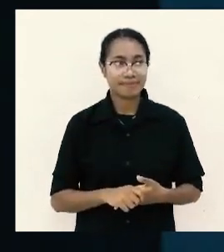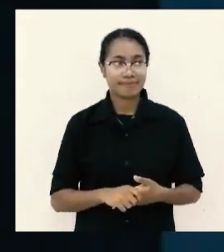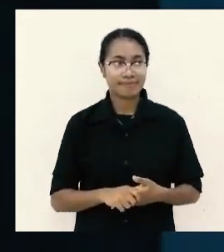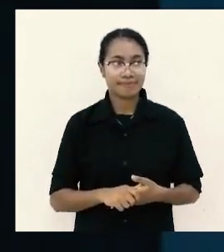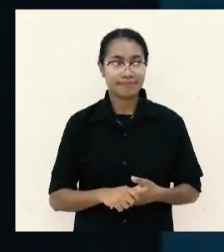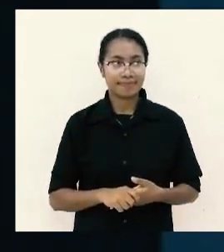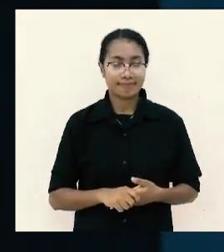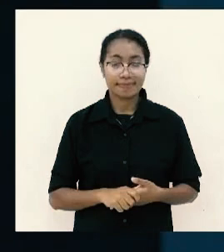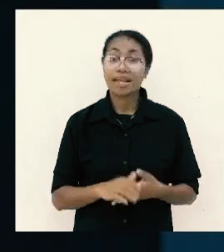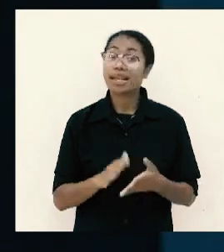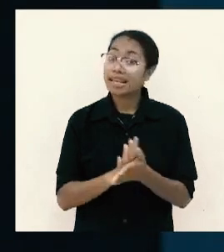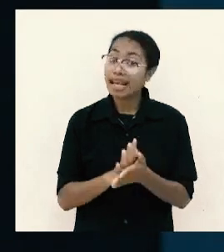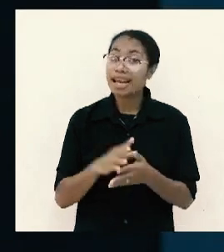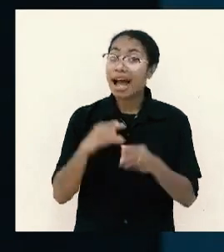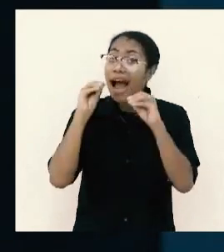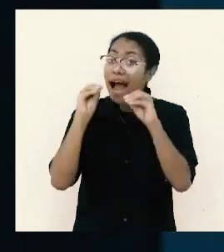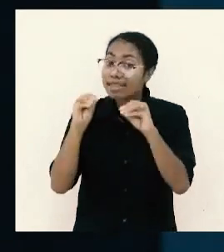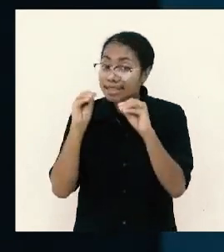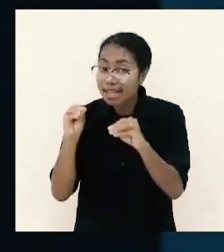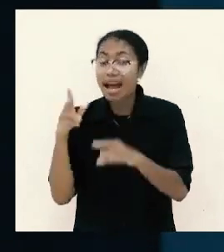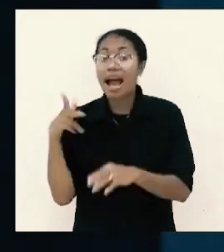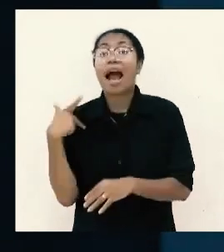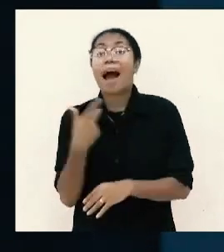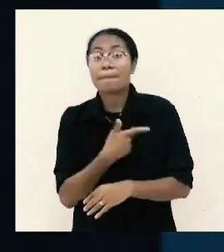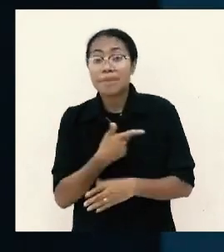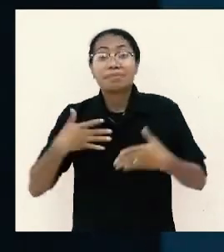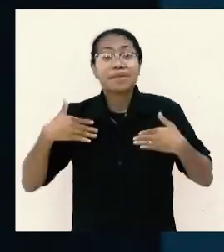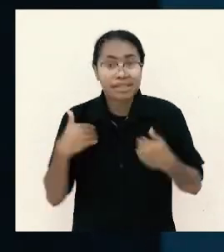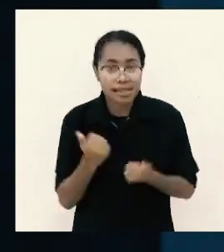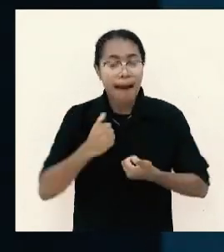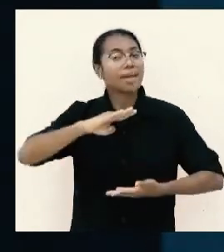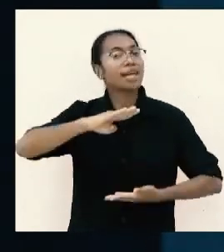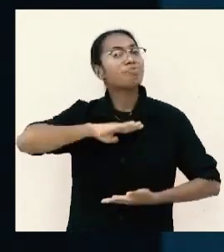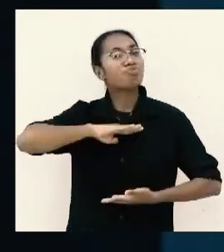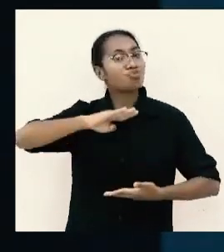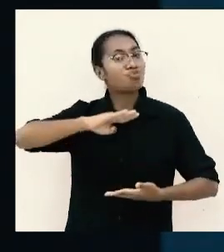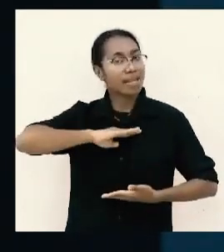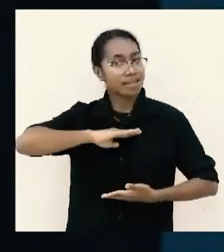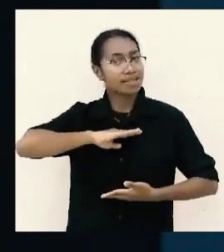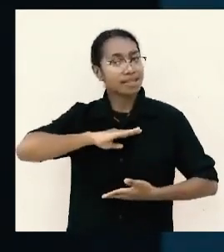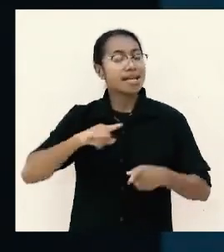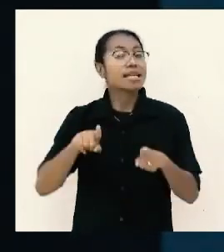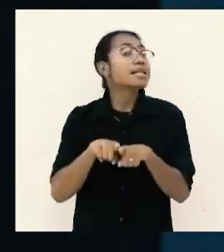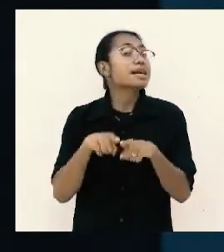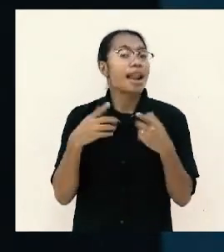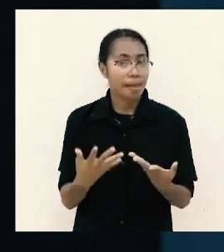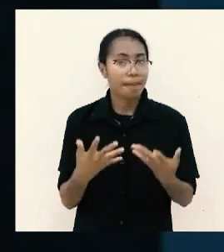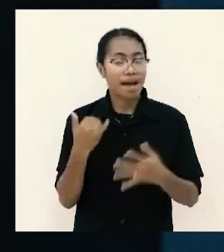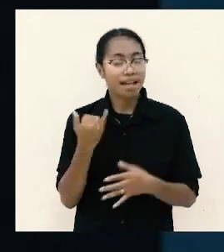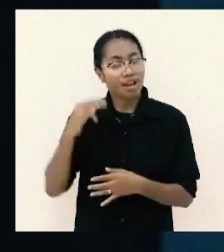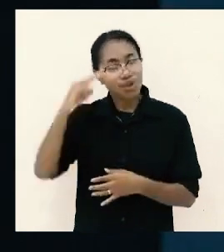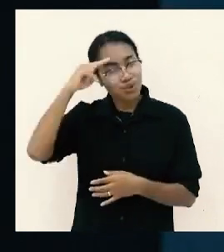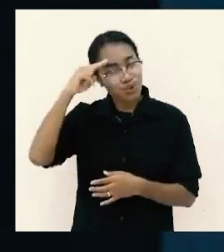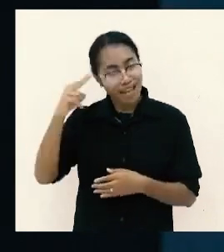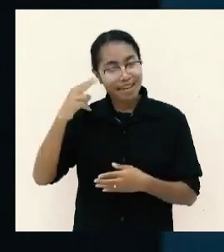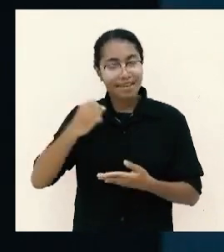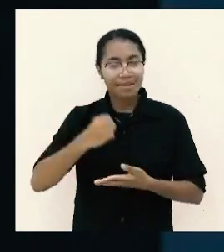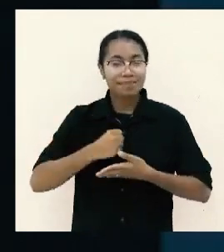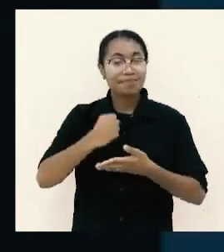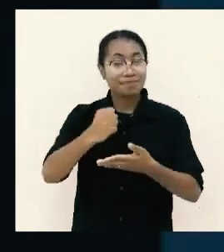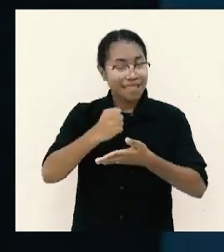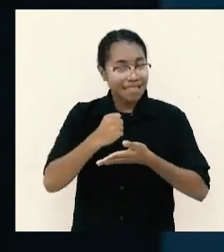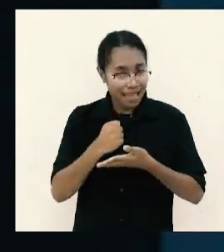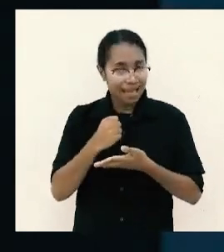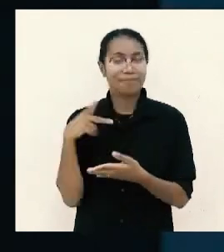dan ajar kami menjadi puas dengan apa yang Tuhan berikan pada kami